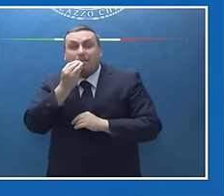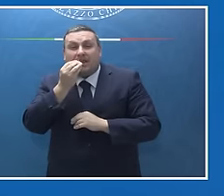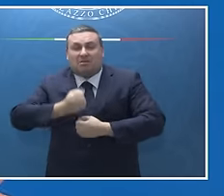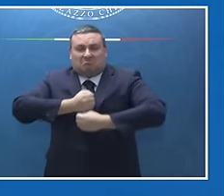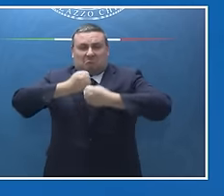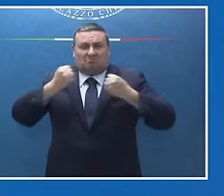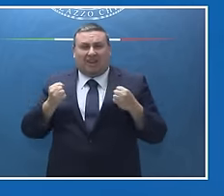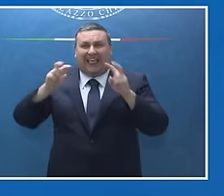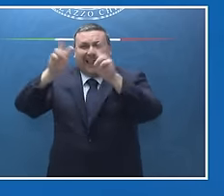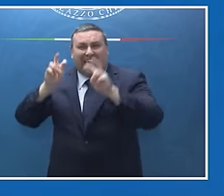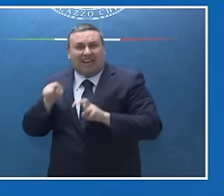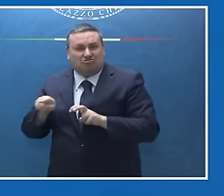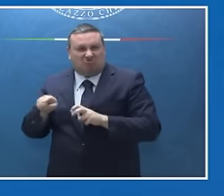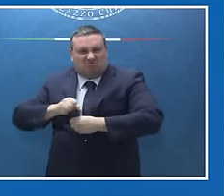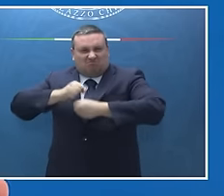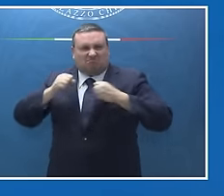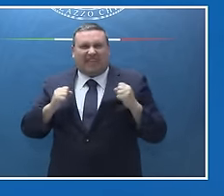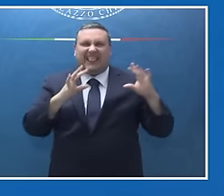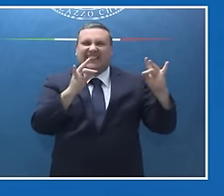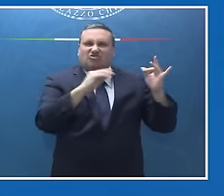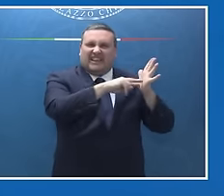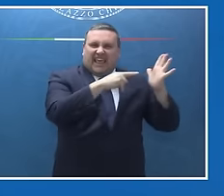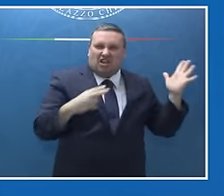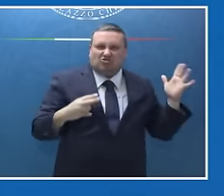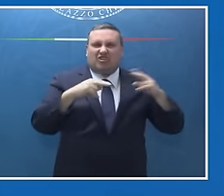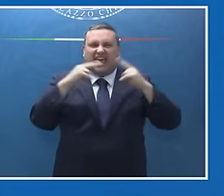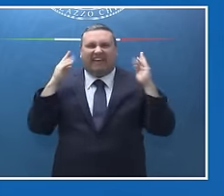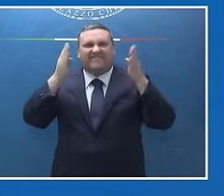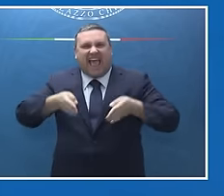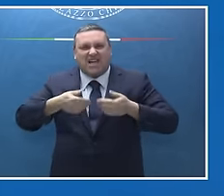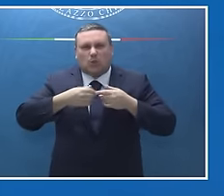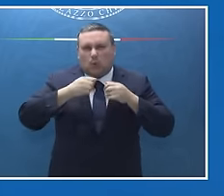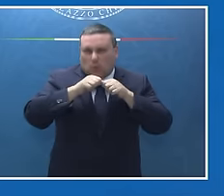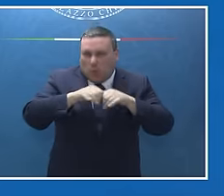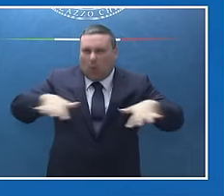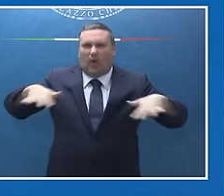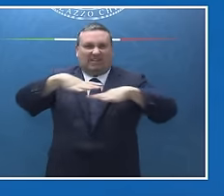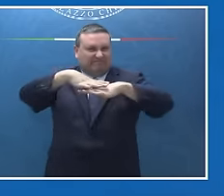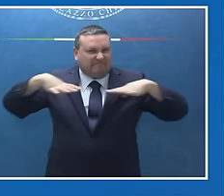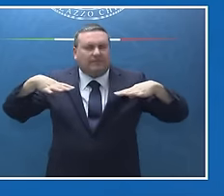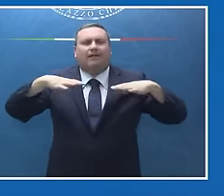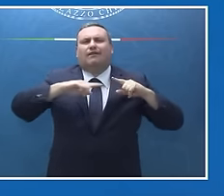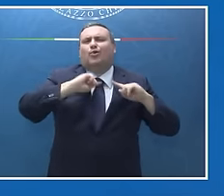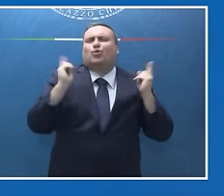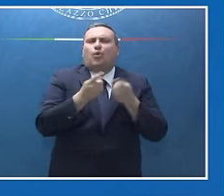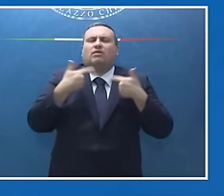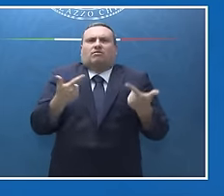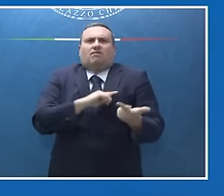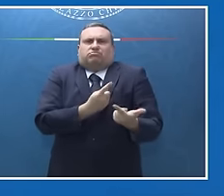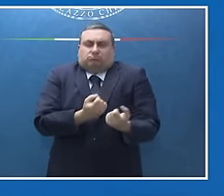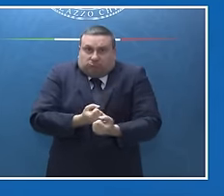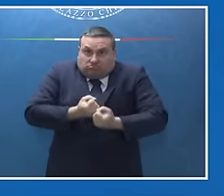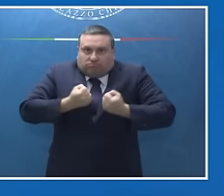'energia, nel campo delle tecnologie digitali, delle infrastrutture e credo che questo sia ciò che fa la